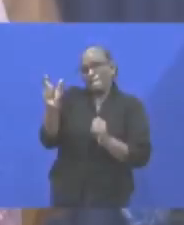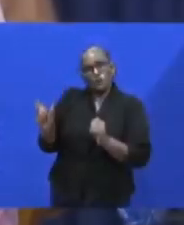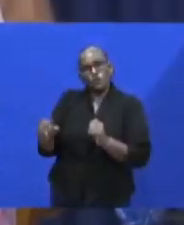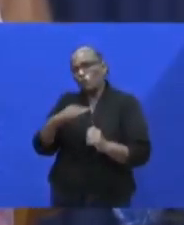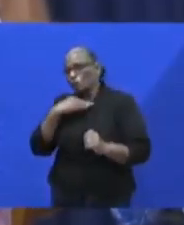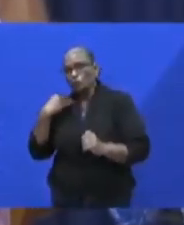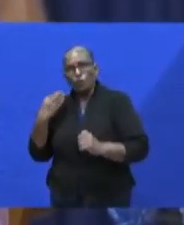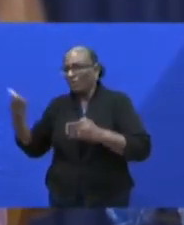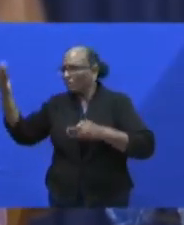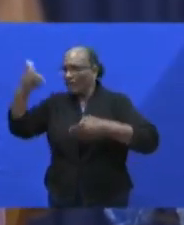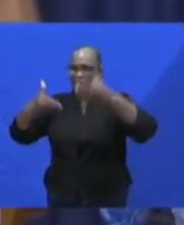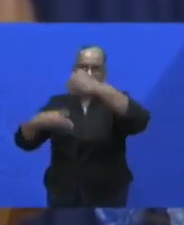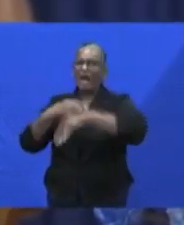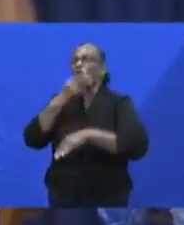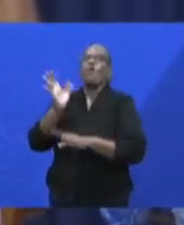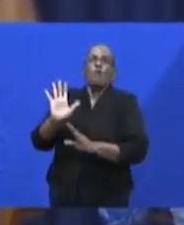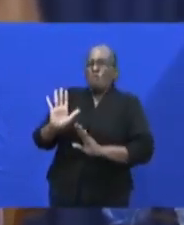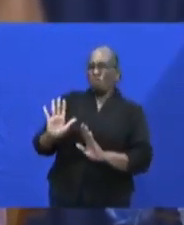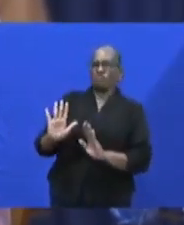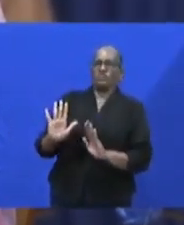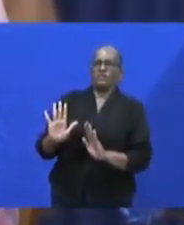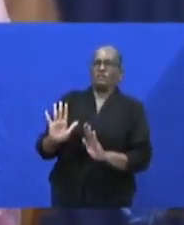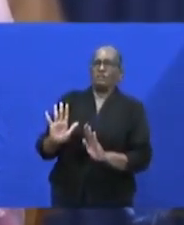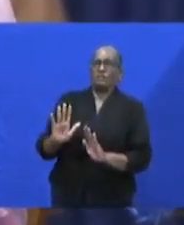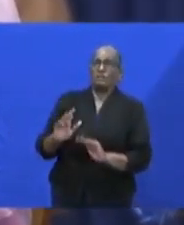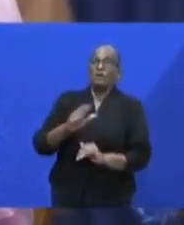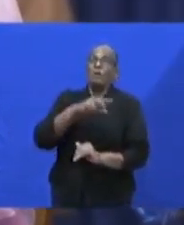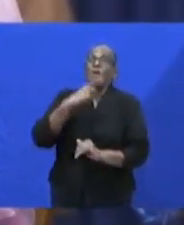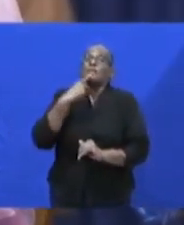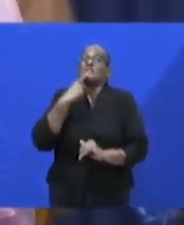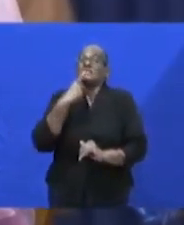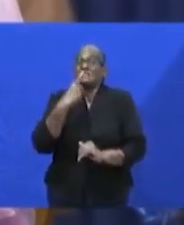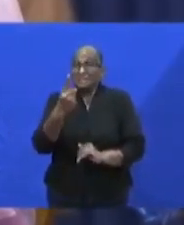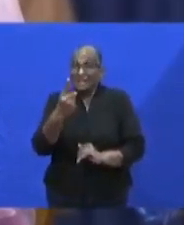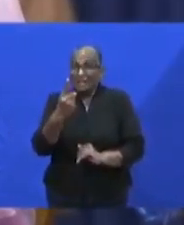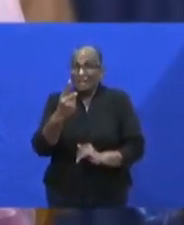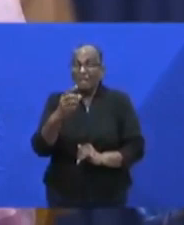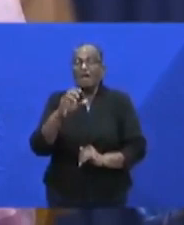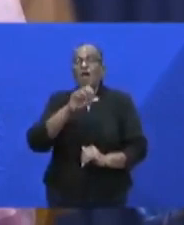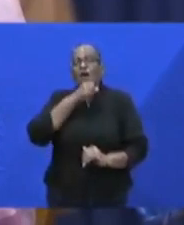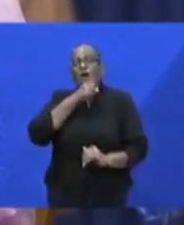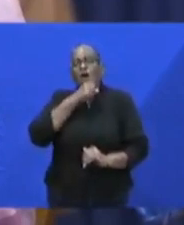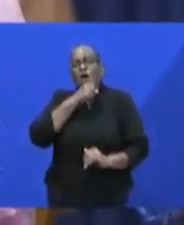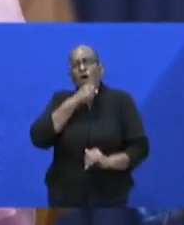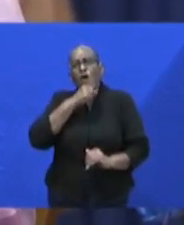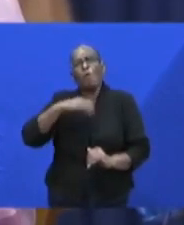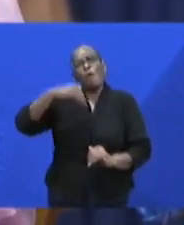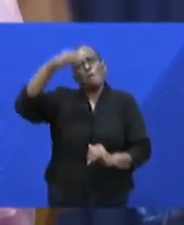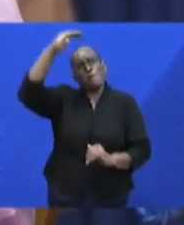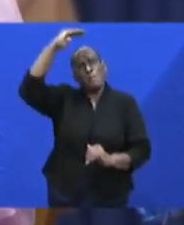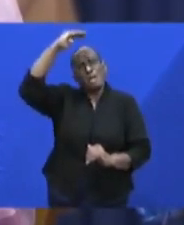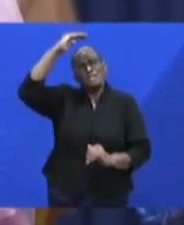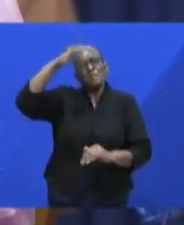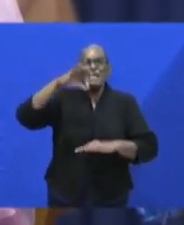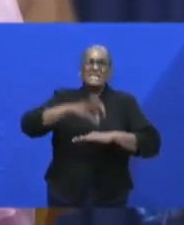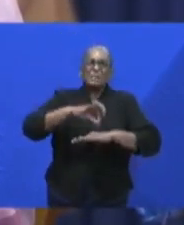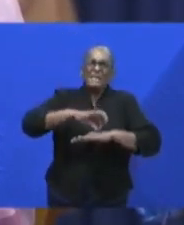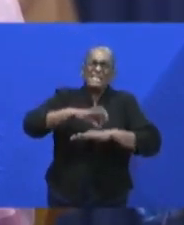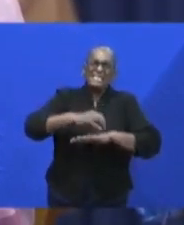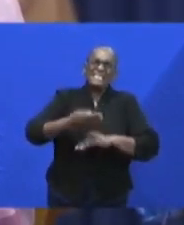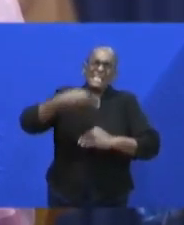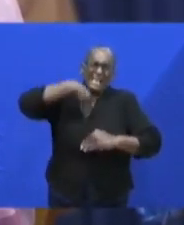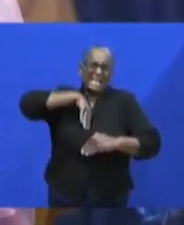Wij willen wederom benadrukken dat ouderen, mensen met chronische ziekten,